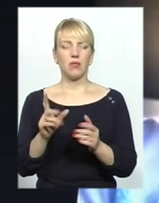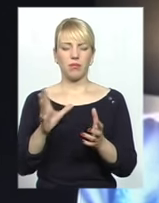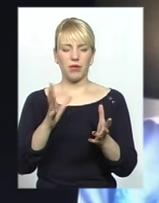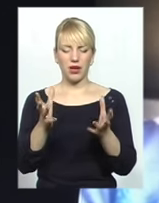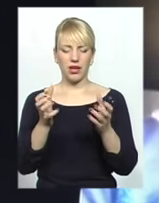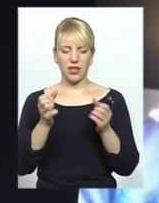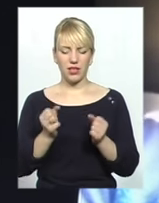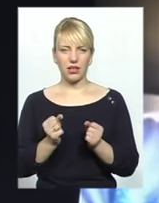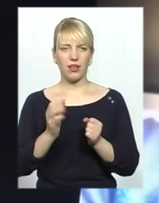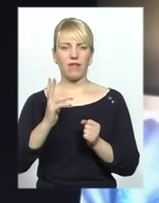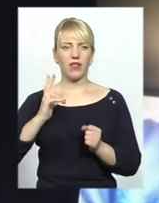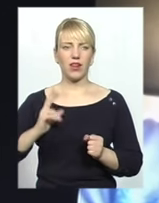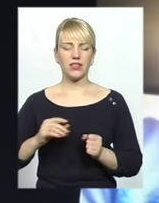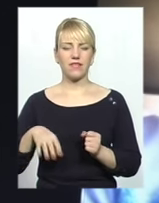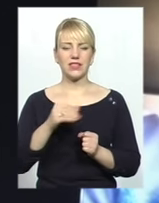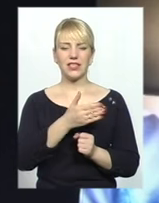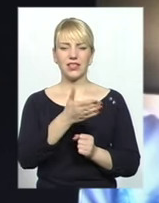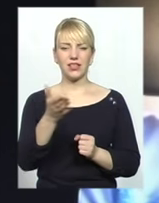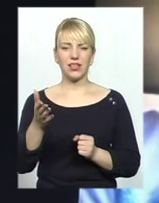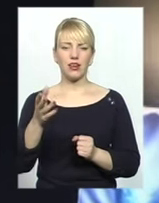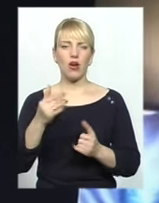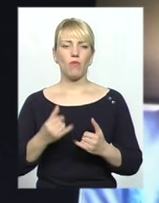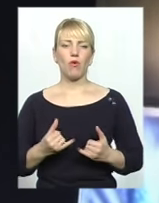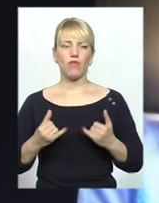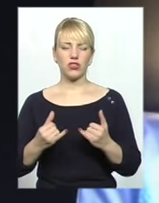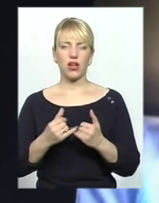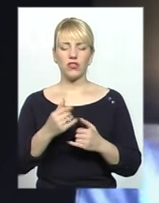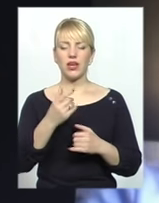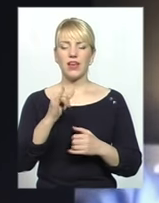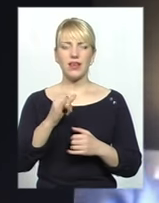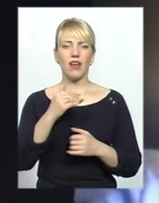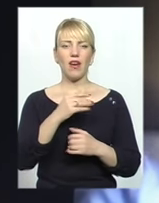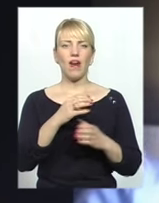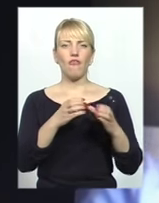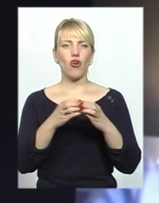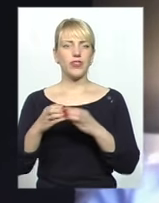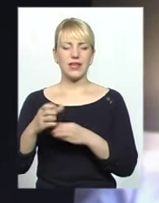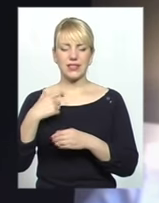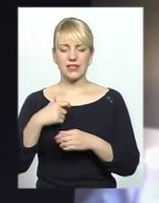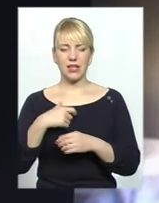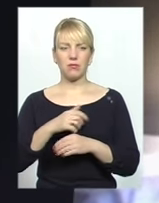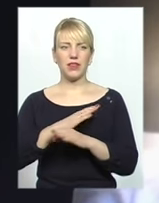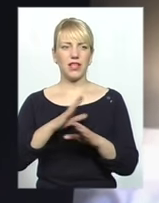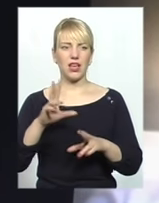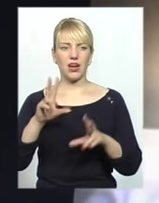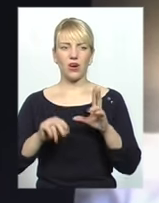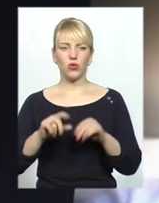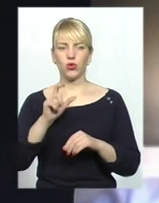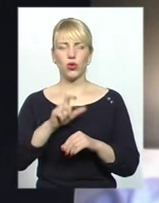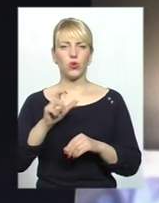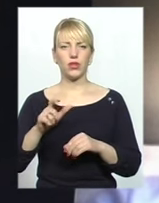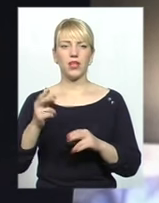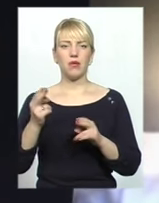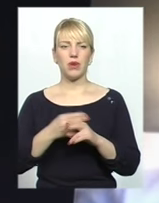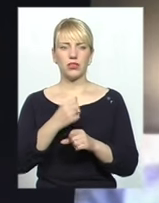їх поважають. Вони себе не рахують як, скажімо так, людьми без роботи, без